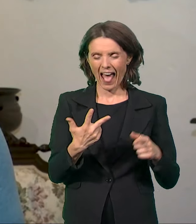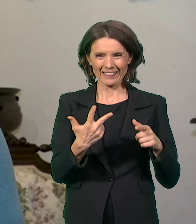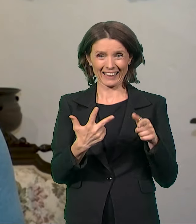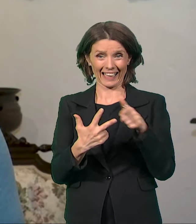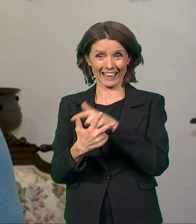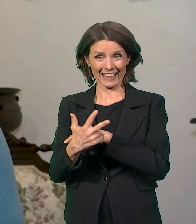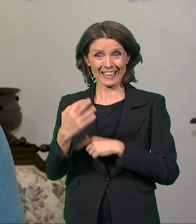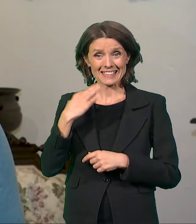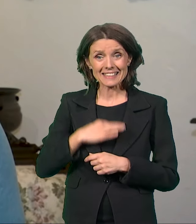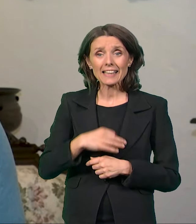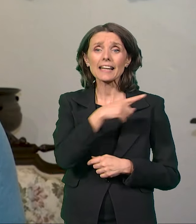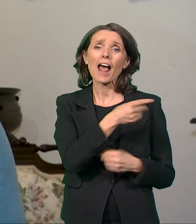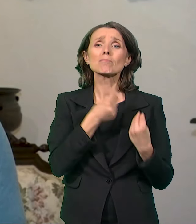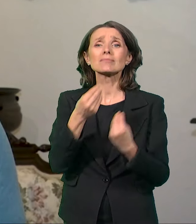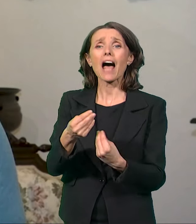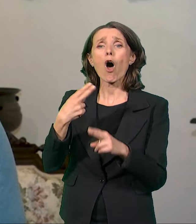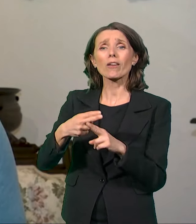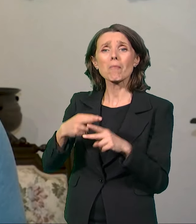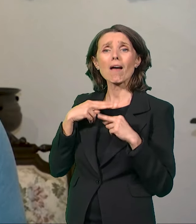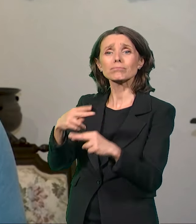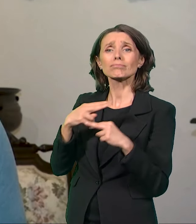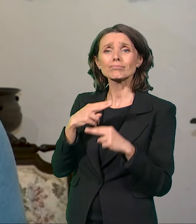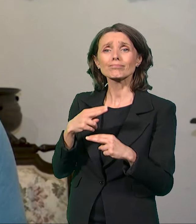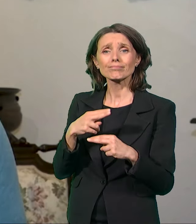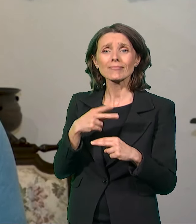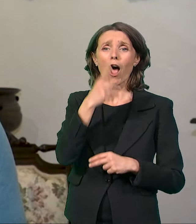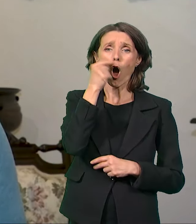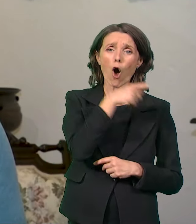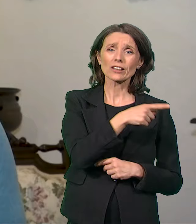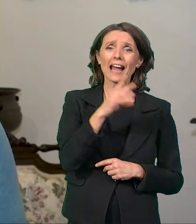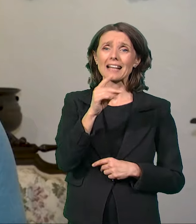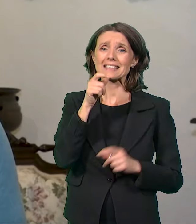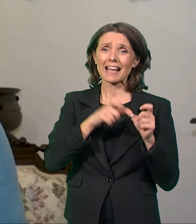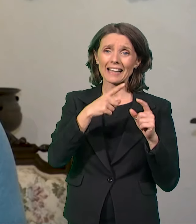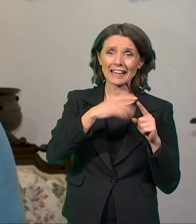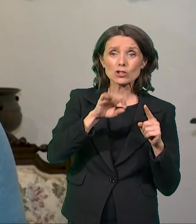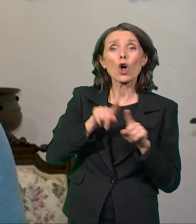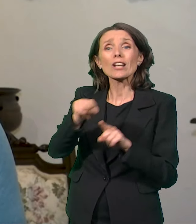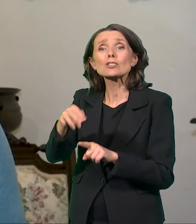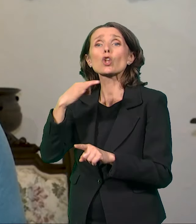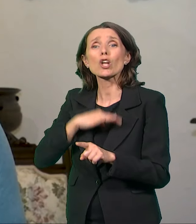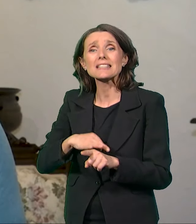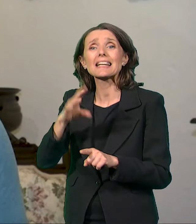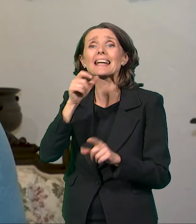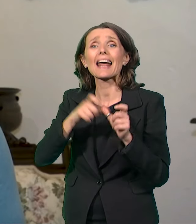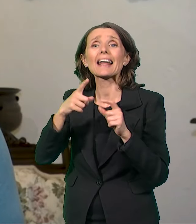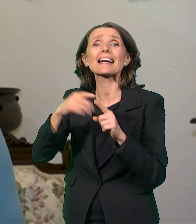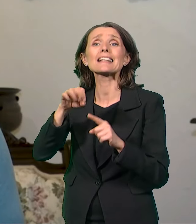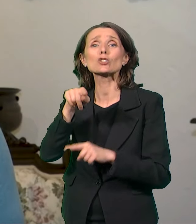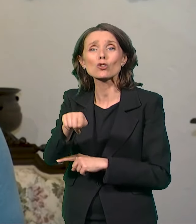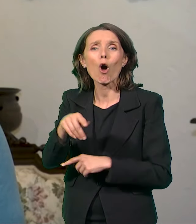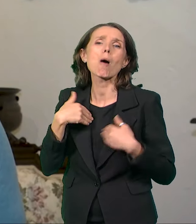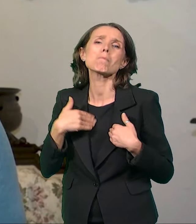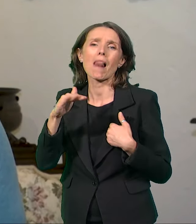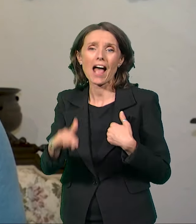sinu je to dao svoje ime, Ristoparanos mlađi, koji je nakon očeve smrti 1875. godine preuzeo sve